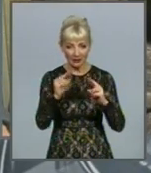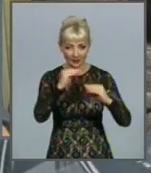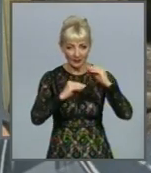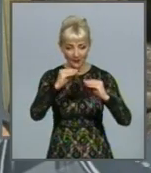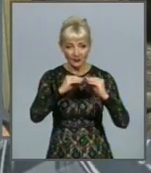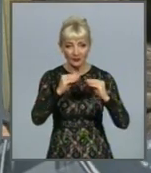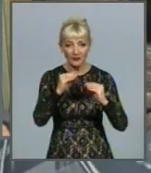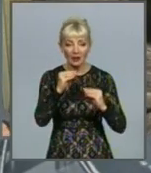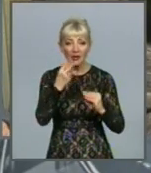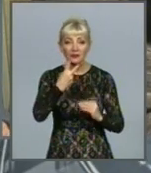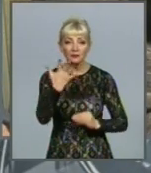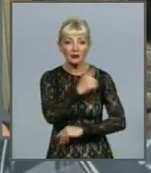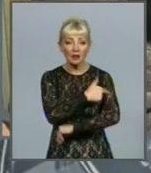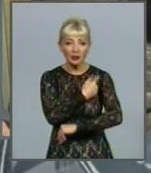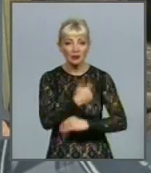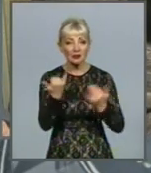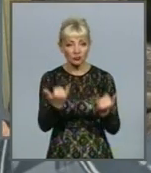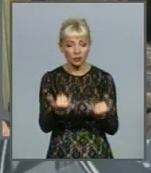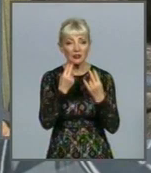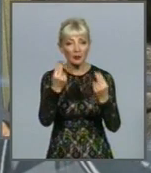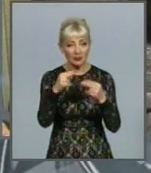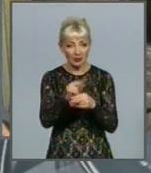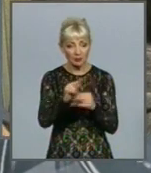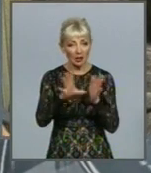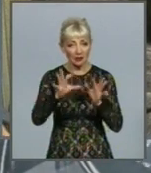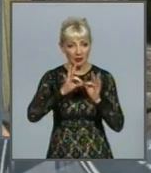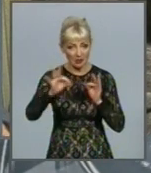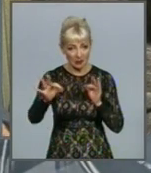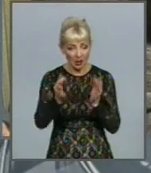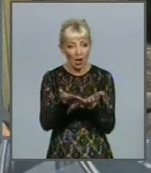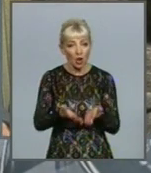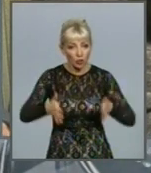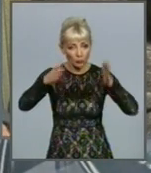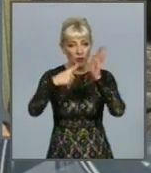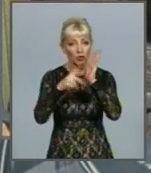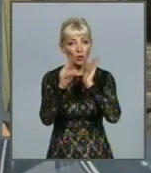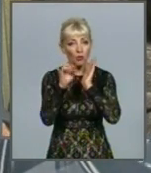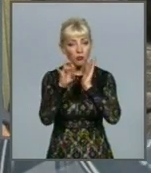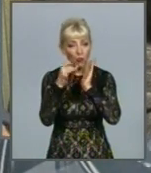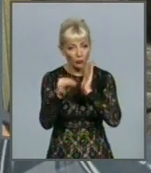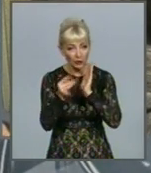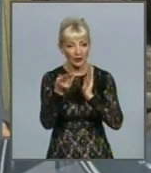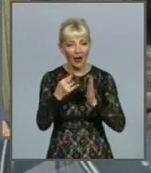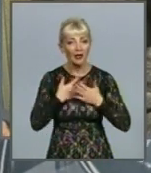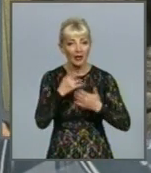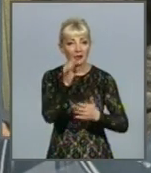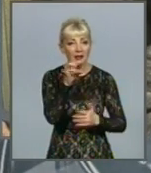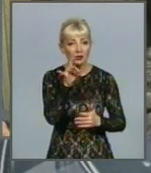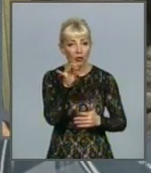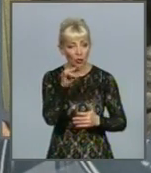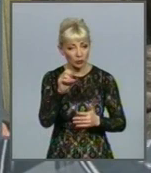капітальний ремонт електросітей, йомкості для кислорода шестикубової. І капітальний ремонт у них